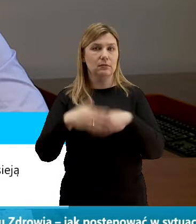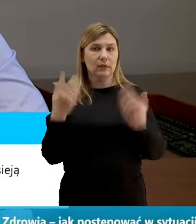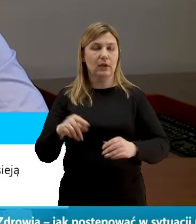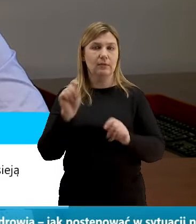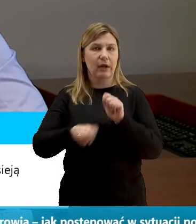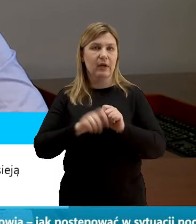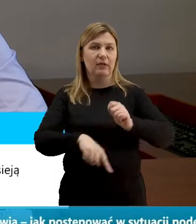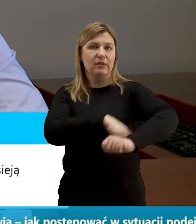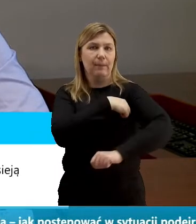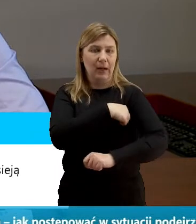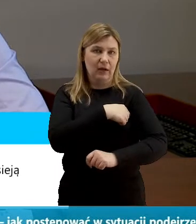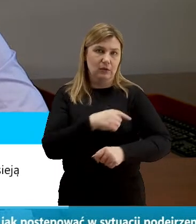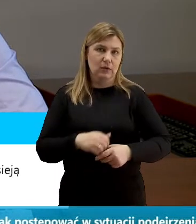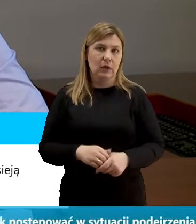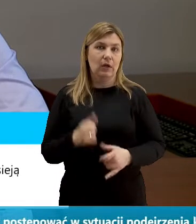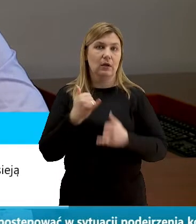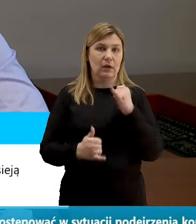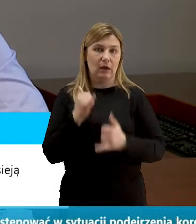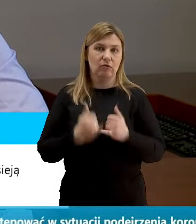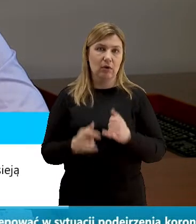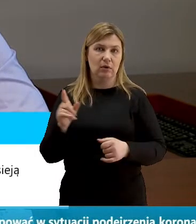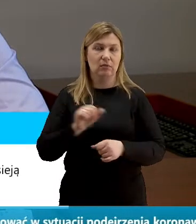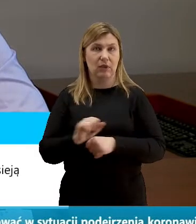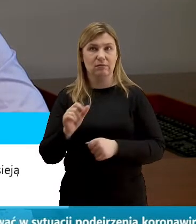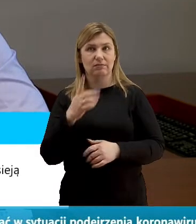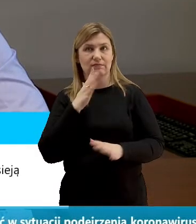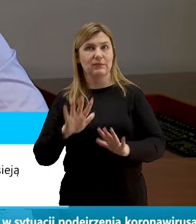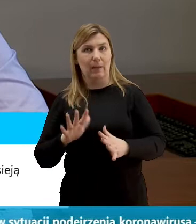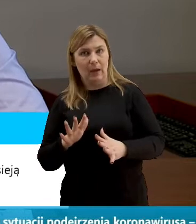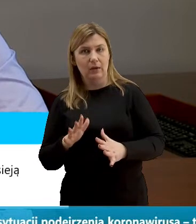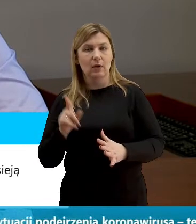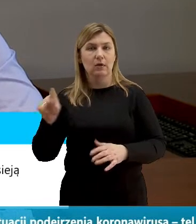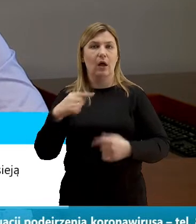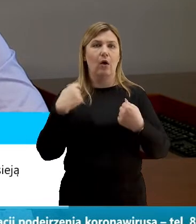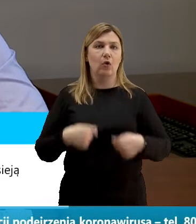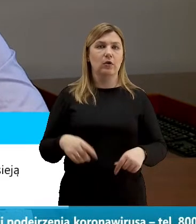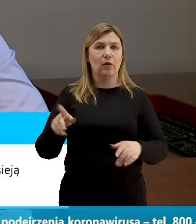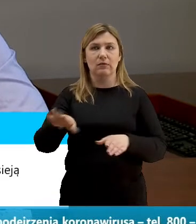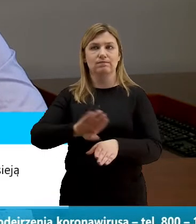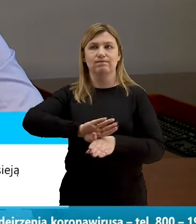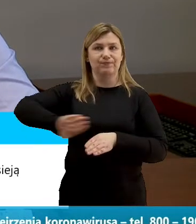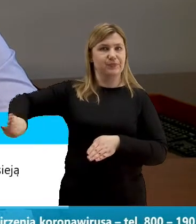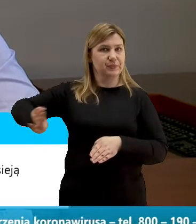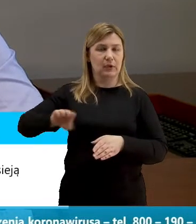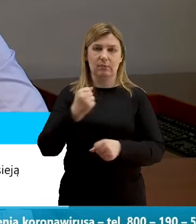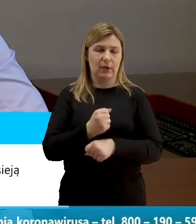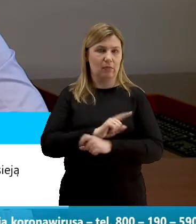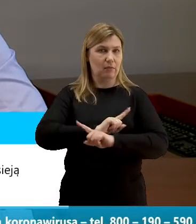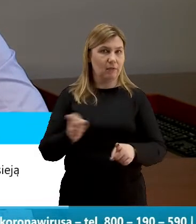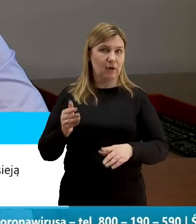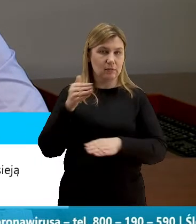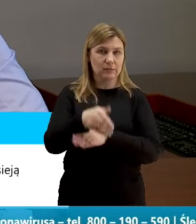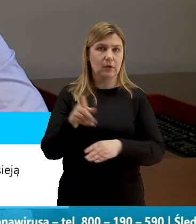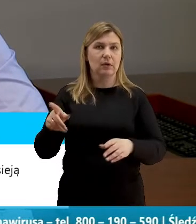jeżeli są jakiekolwiek objawy wówczas tacy takie osoby są wycofywane z pracy prowadziliśmy też